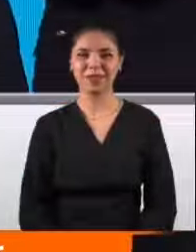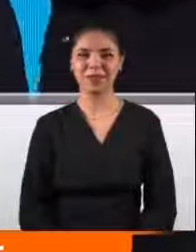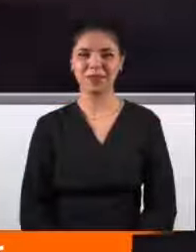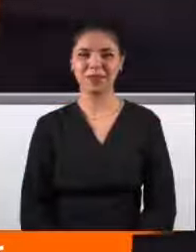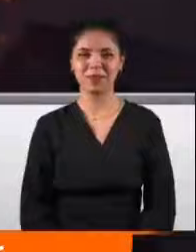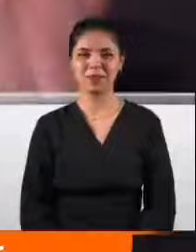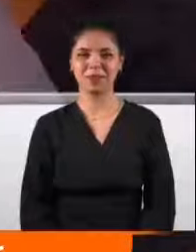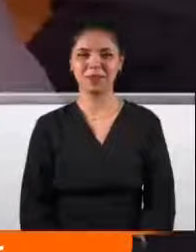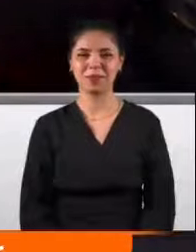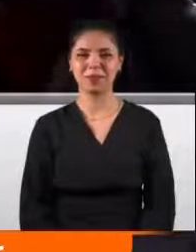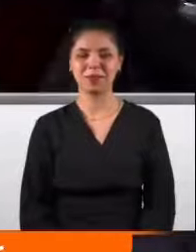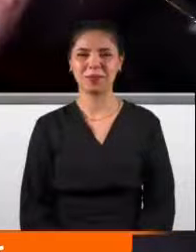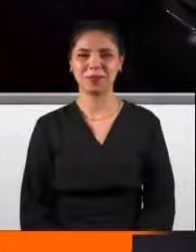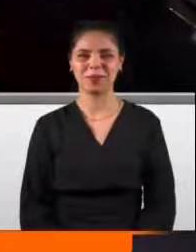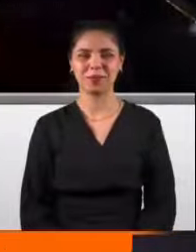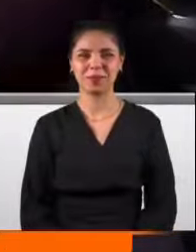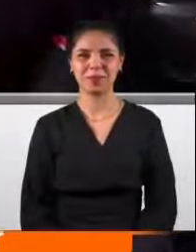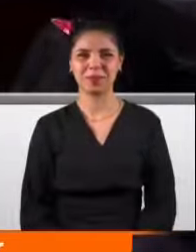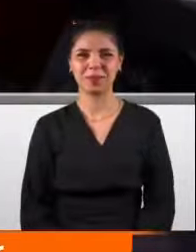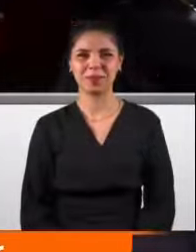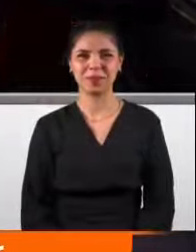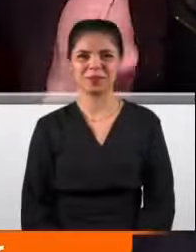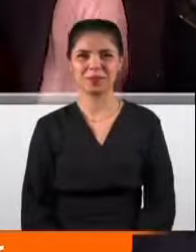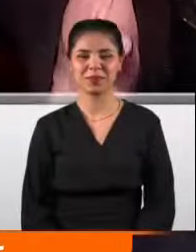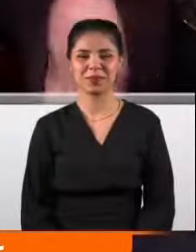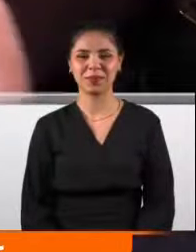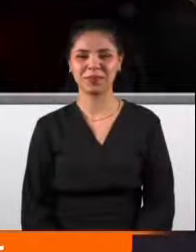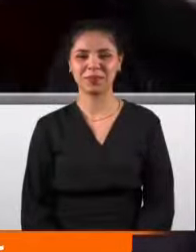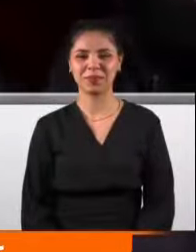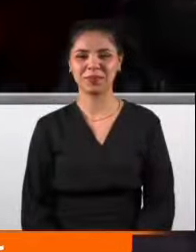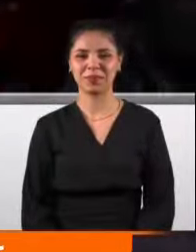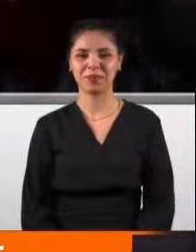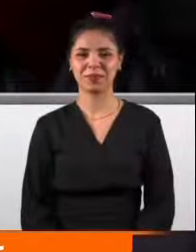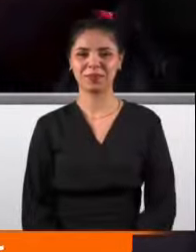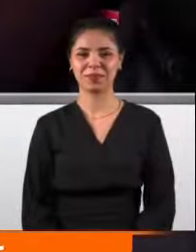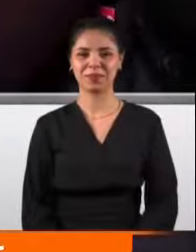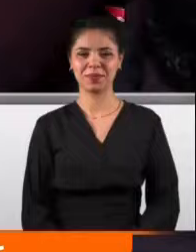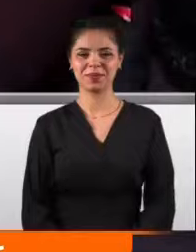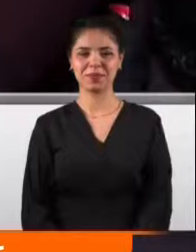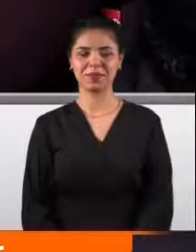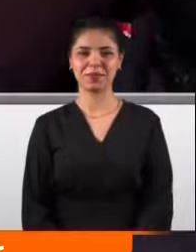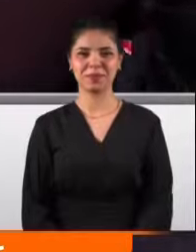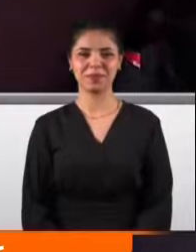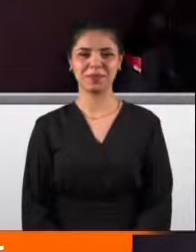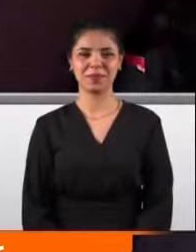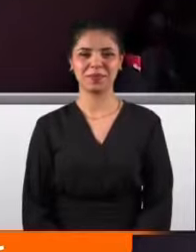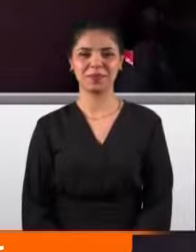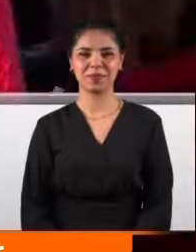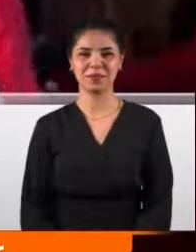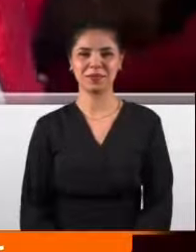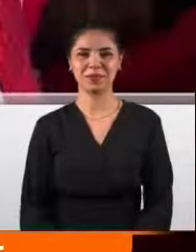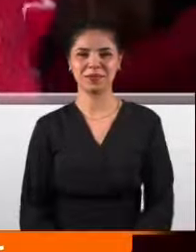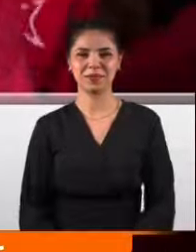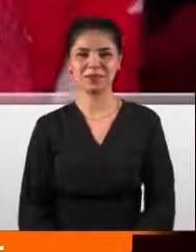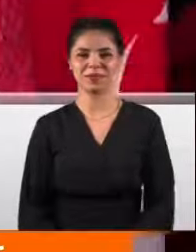Çok güçlüyüz. Başaracağımıza inanıyoruz. Fısat verildiği sürece engel olunmadığı müddetçe başarılı olacağız inşallah.